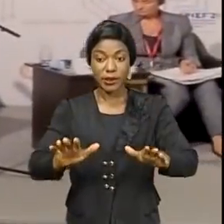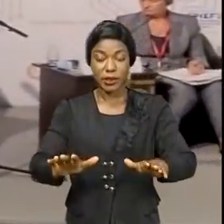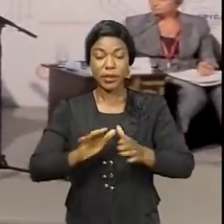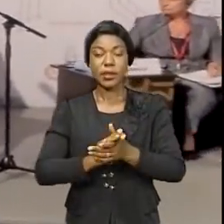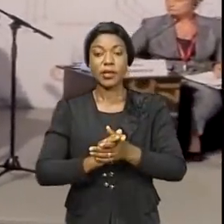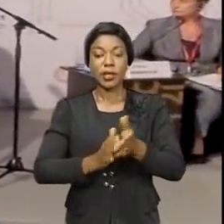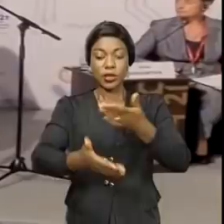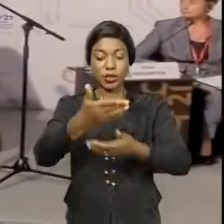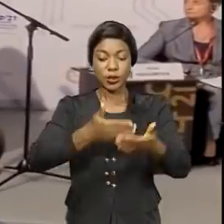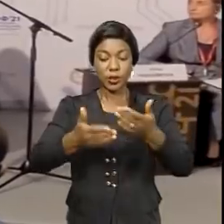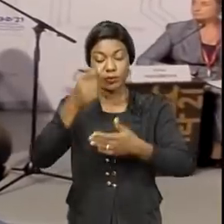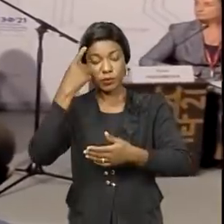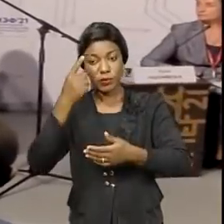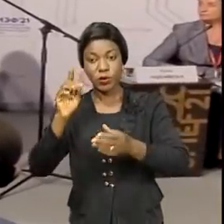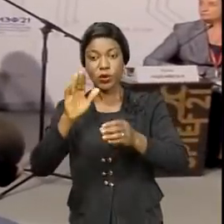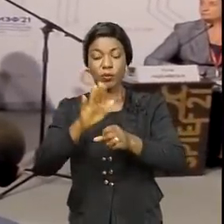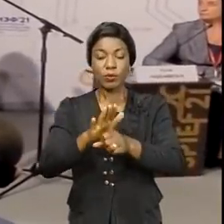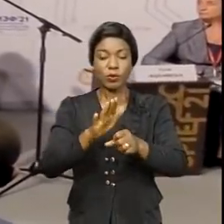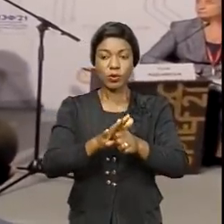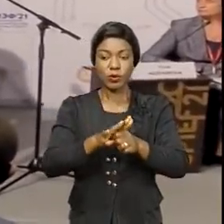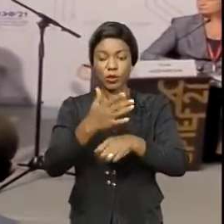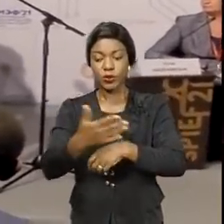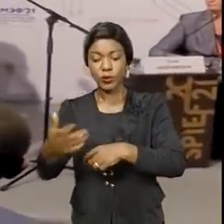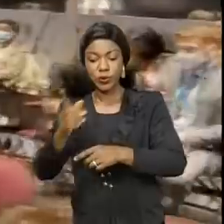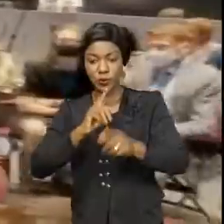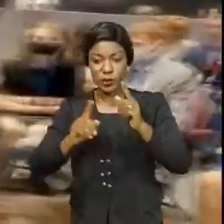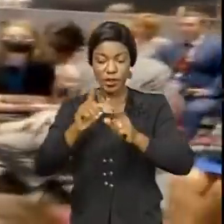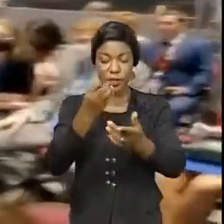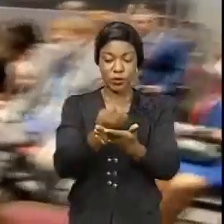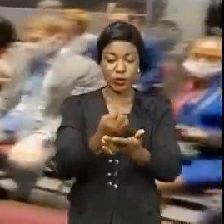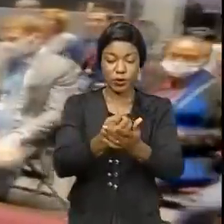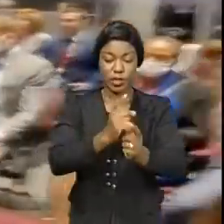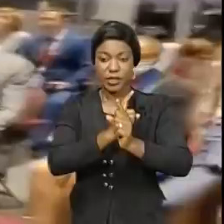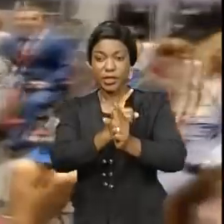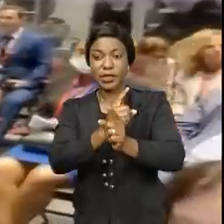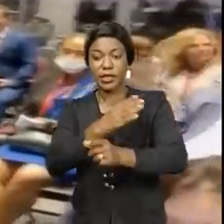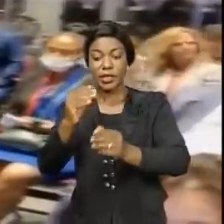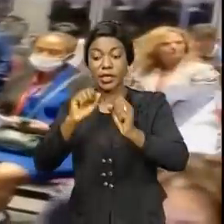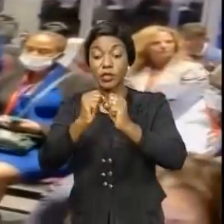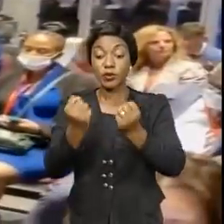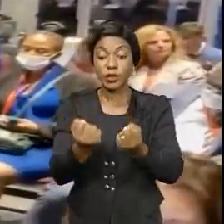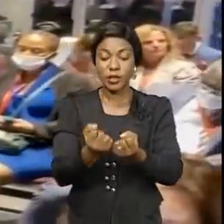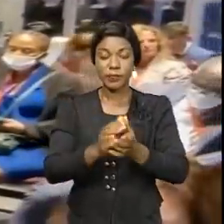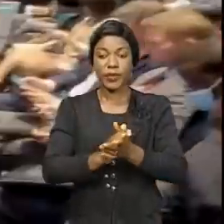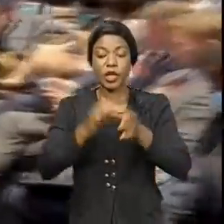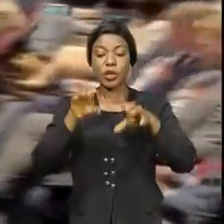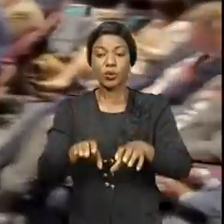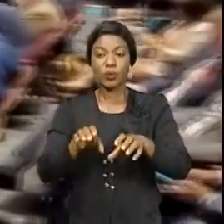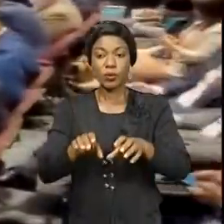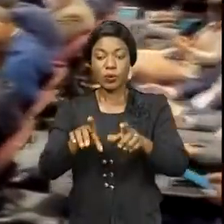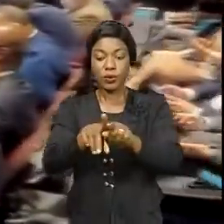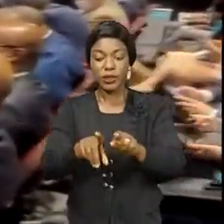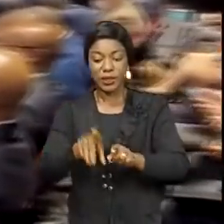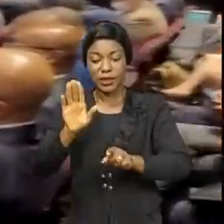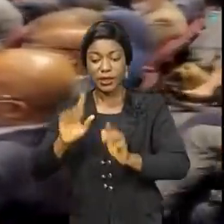multilatérales sur plusieurs domaines, notamment l'économie, la sécurité et le social. La RDC a été